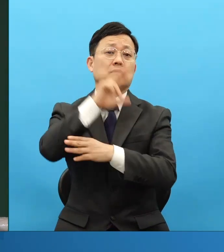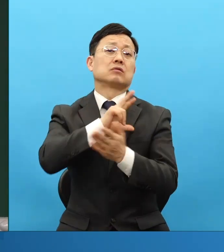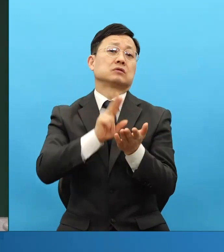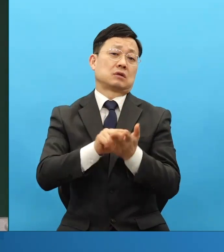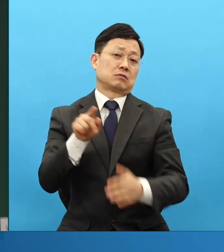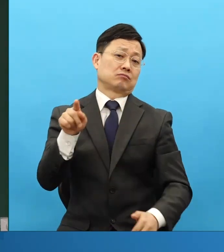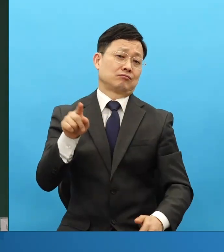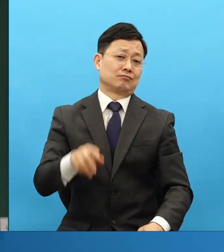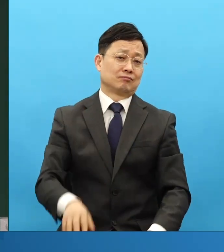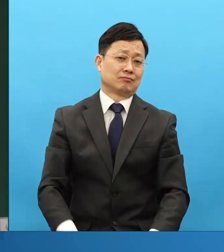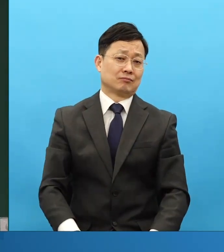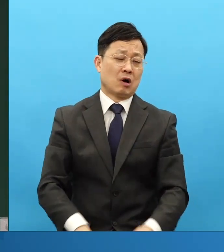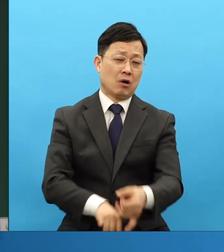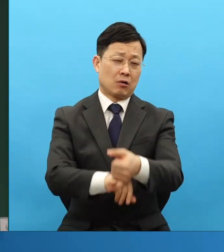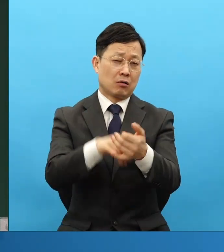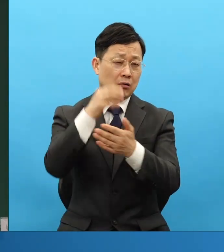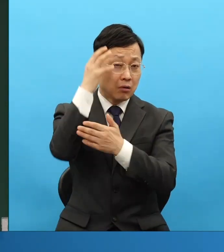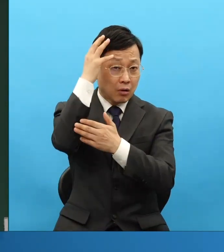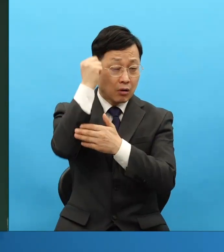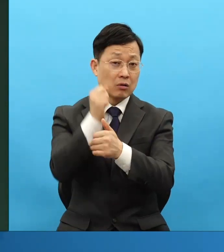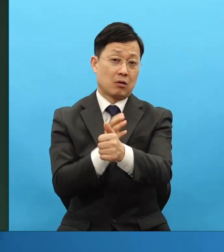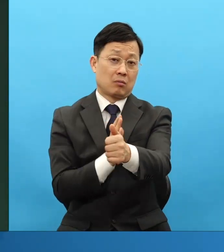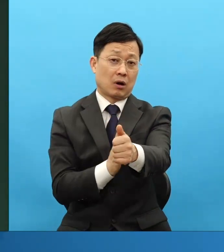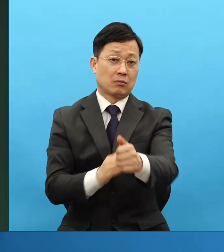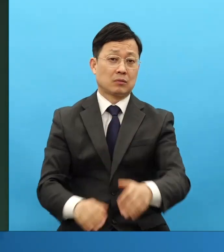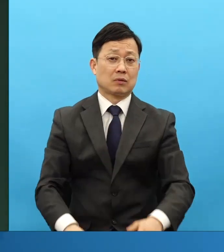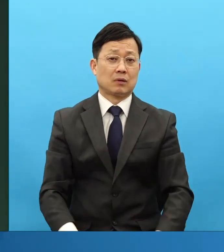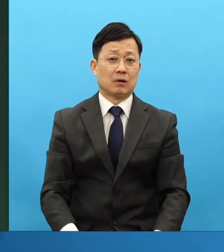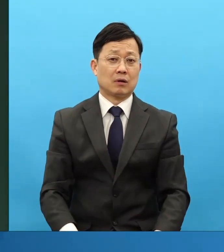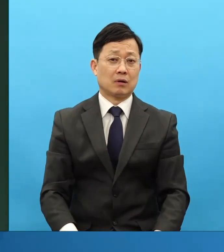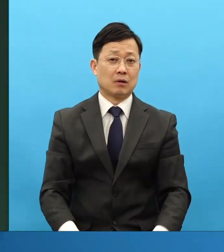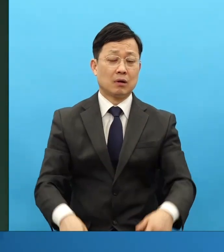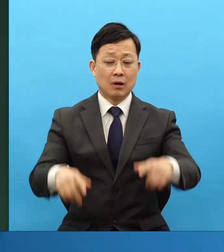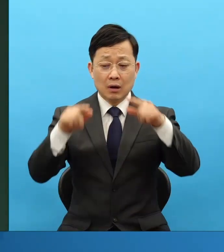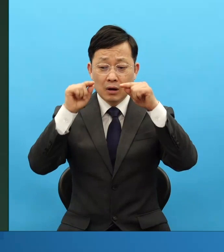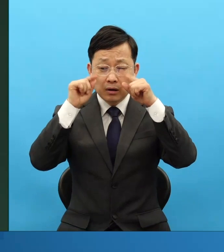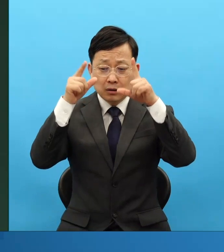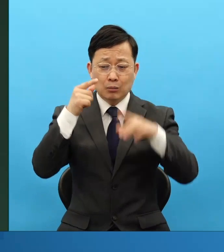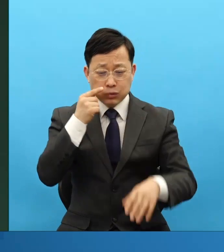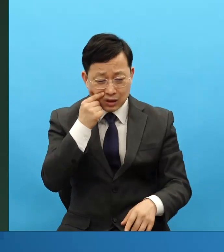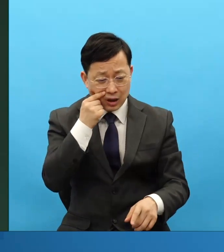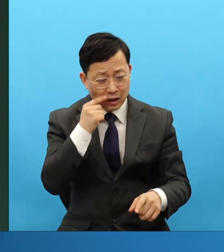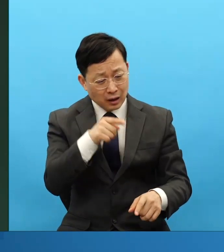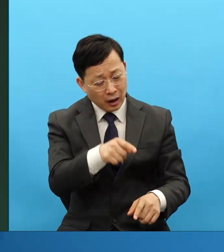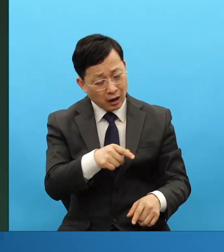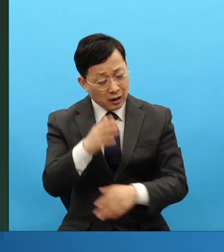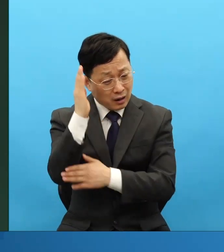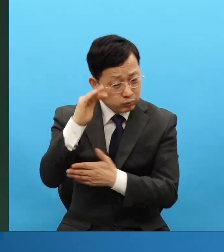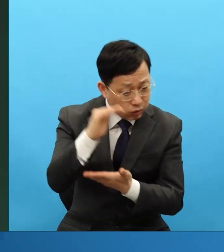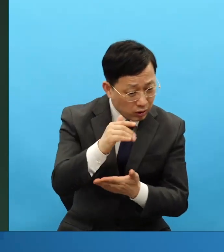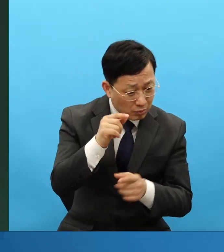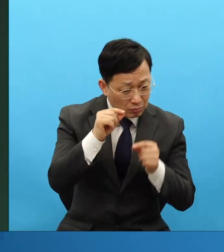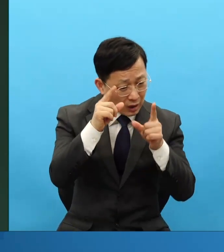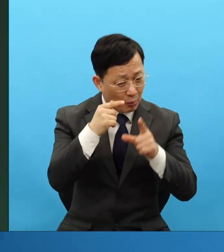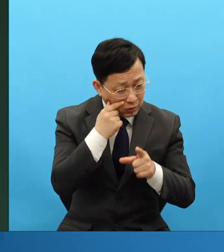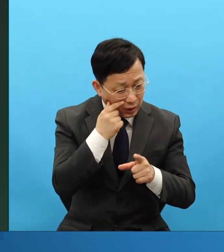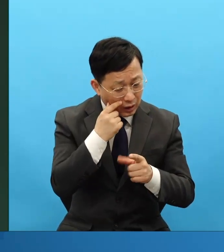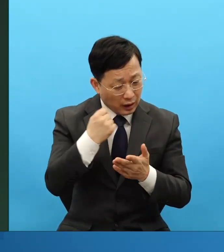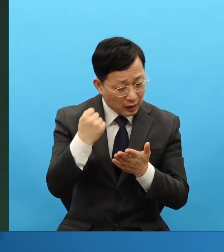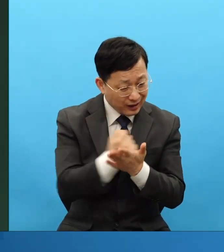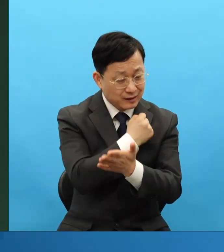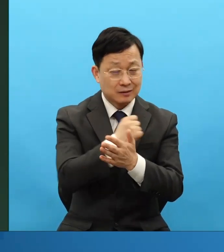꼭 못 깨달으니까 자꾸 못 깨달아 깨달아버리고 누리면 끝